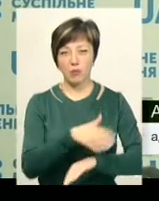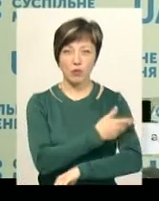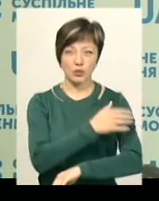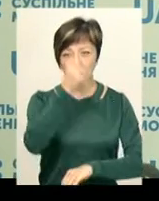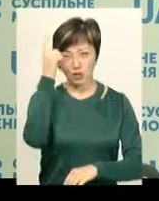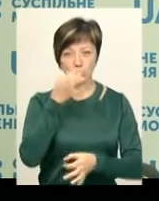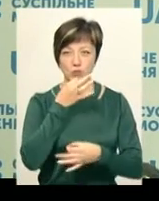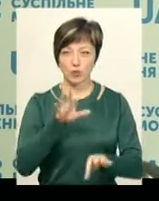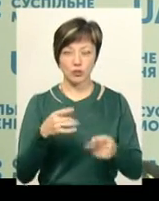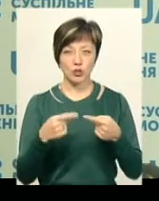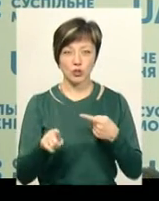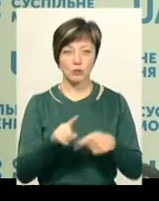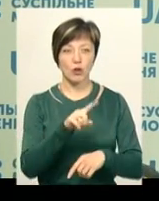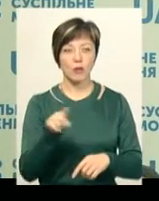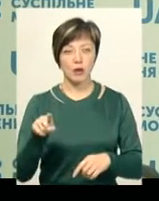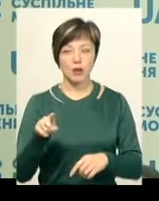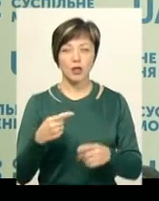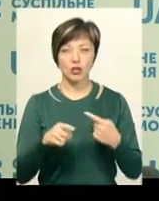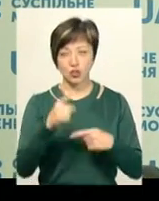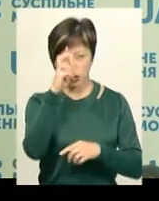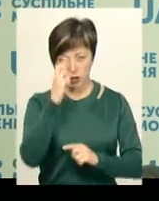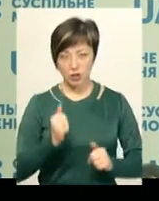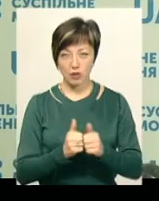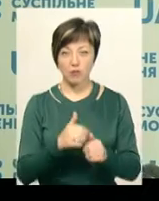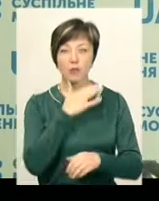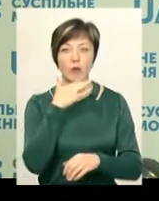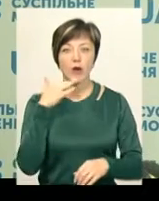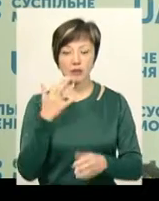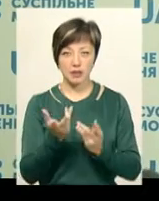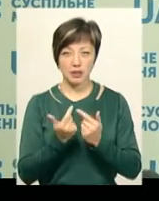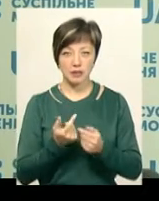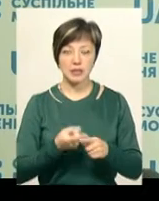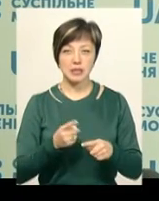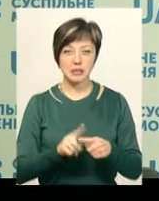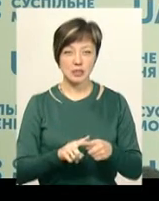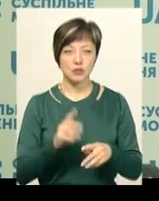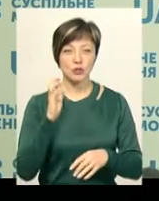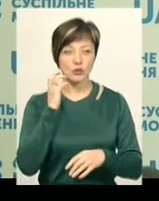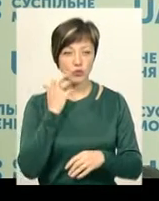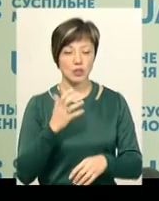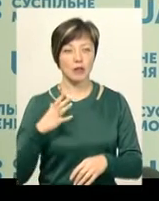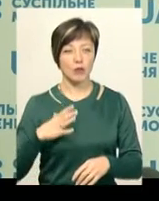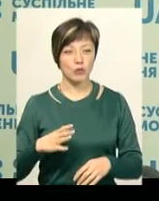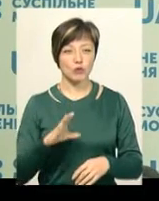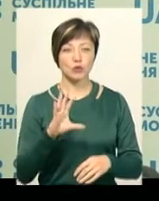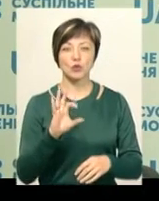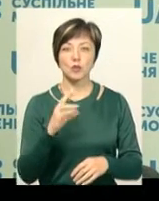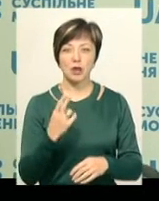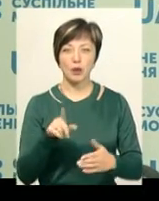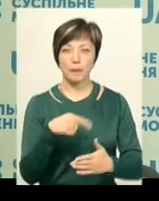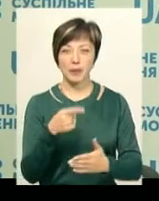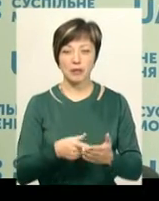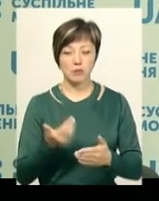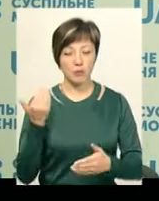чеськими, будь-якими іншими номерами інших держав, їх дуже велика кількість. Це дуже серйозне напоружене соціальне питання. За